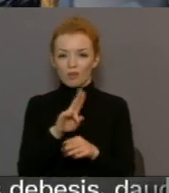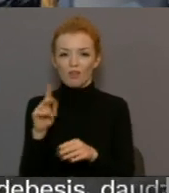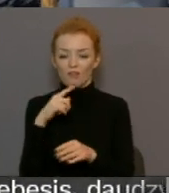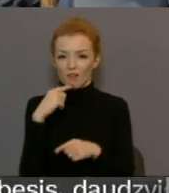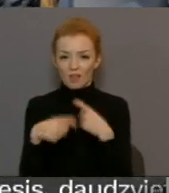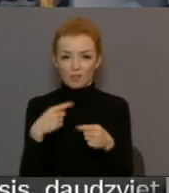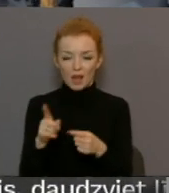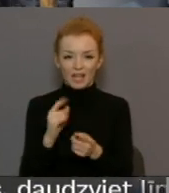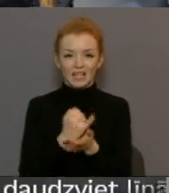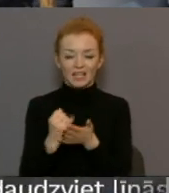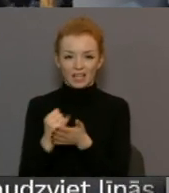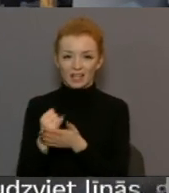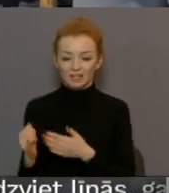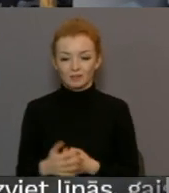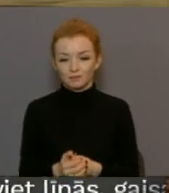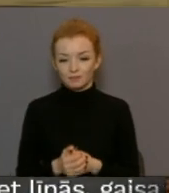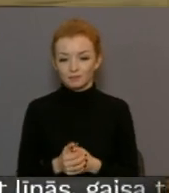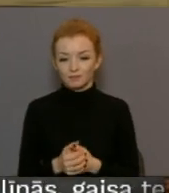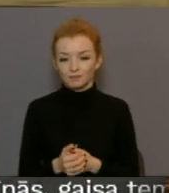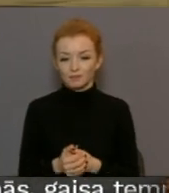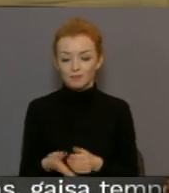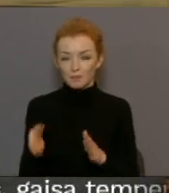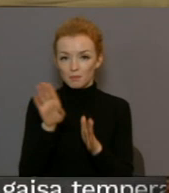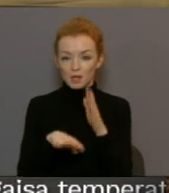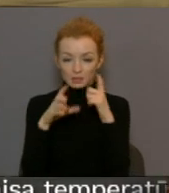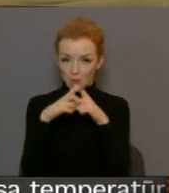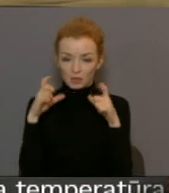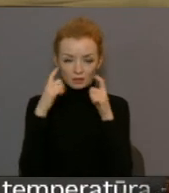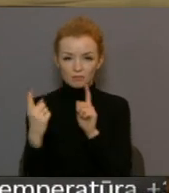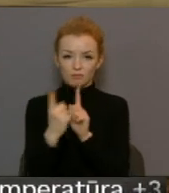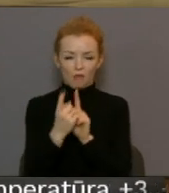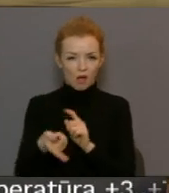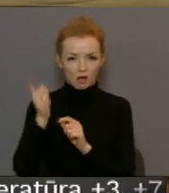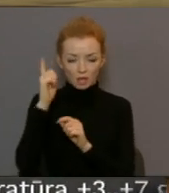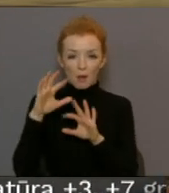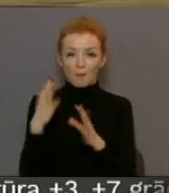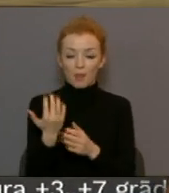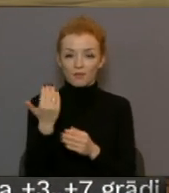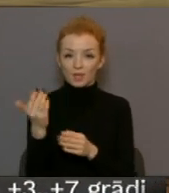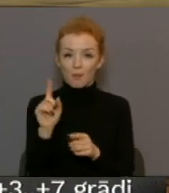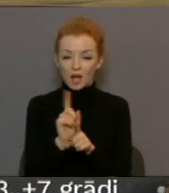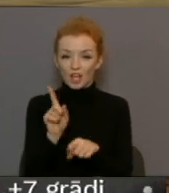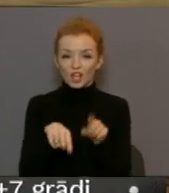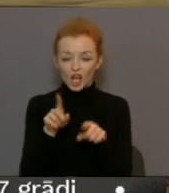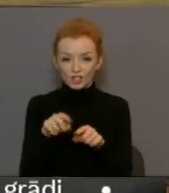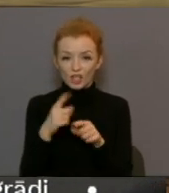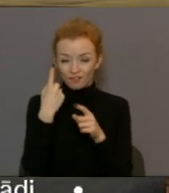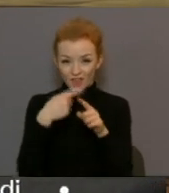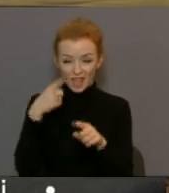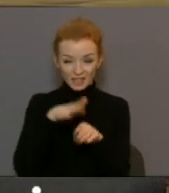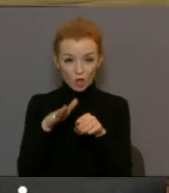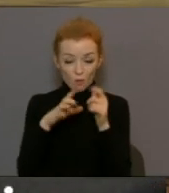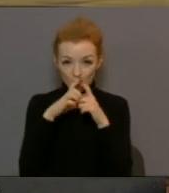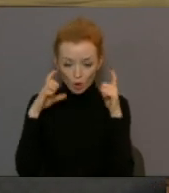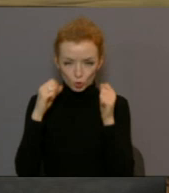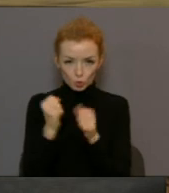tās atdost higienas normām. Bez maskām mēs neapkalpojam, bet maskas viņiem ir vienreiz lietojamās, kas tiek izmantotas vairāk kārt.